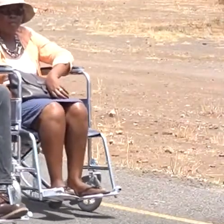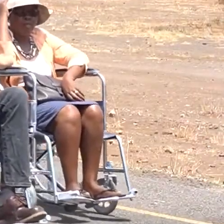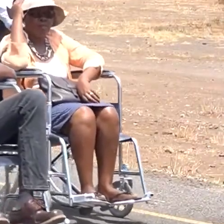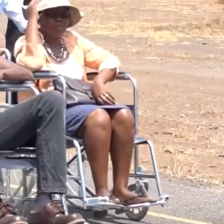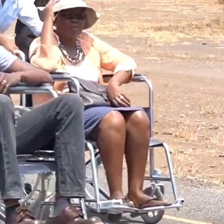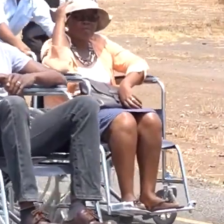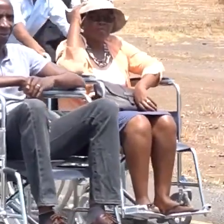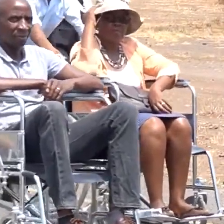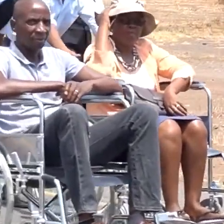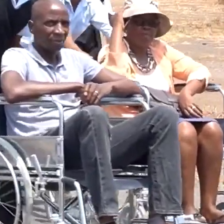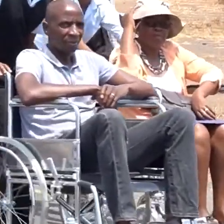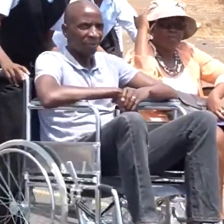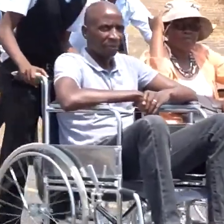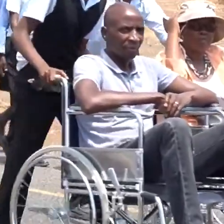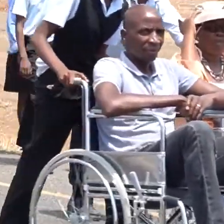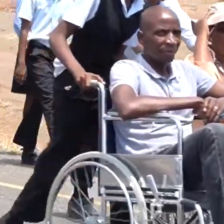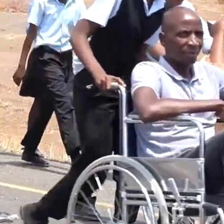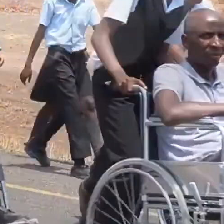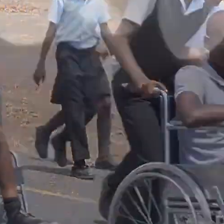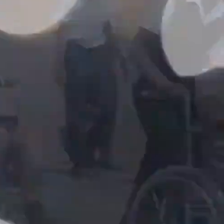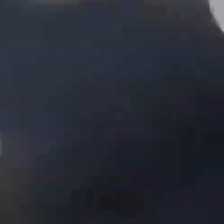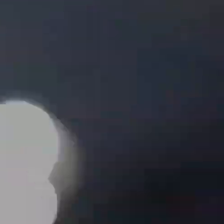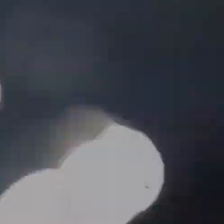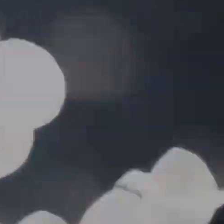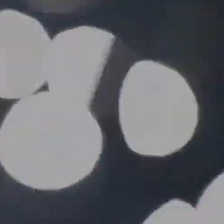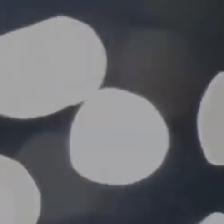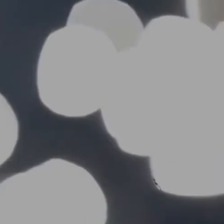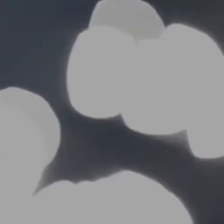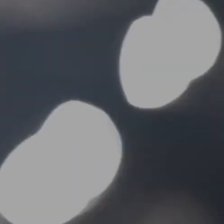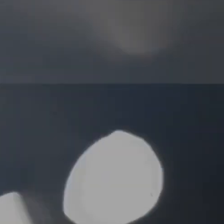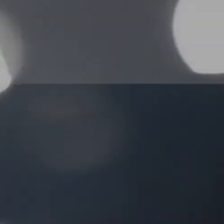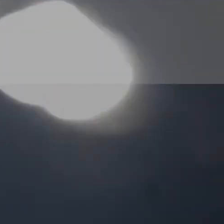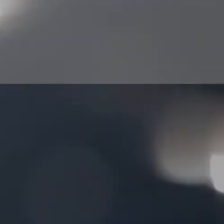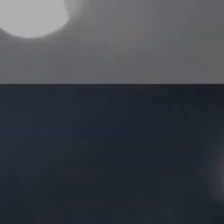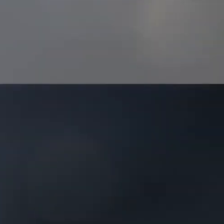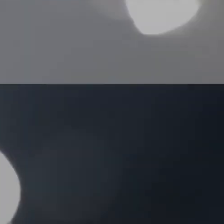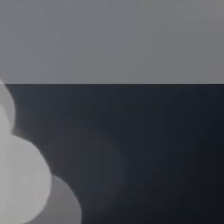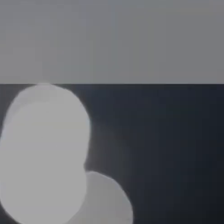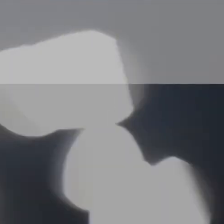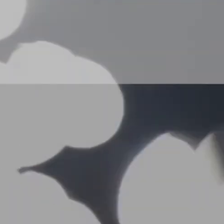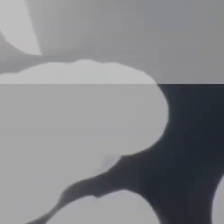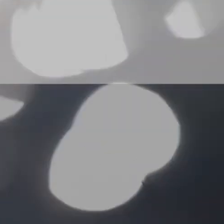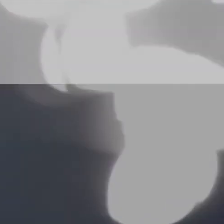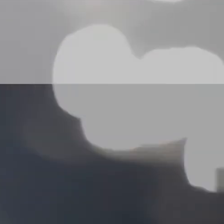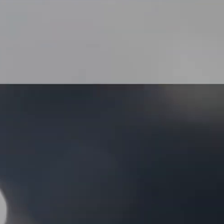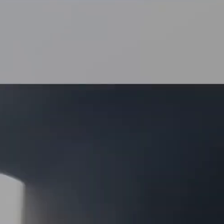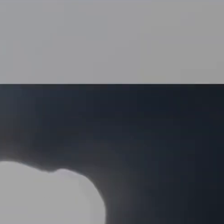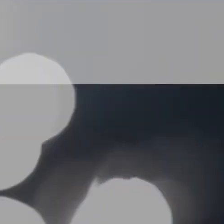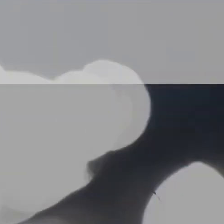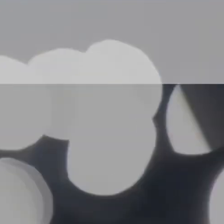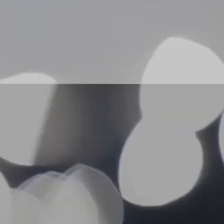Så det är Det har lättat om material vid ett intryck läpp鬼 ut samhället. Vi lättat om Vi lättat om att många Vi lättat lättat omann.